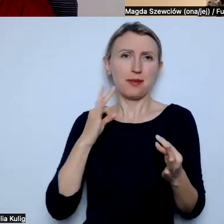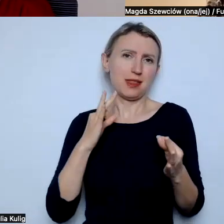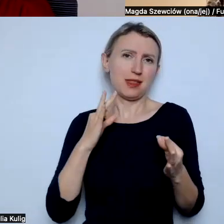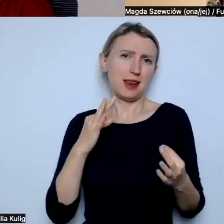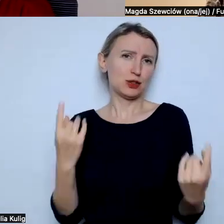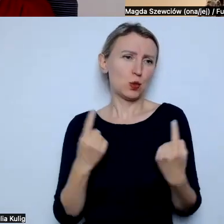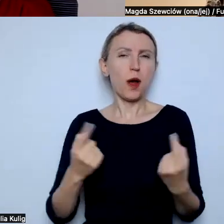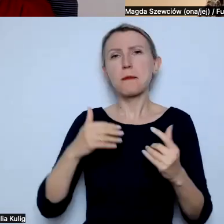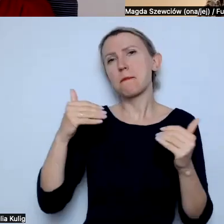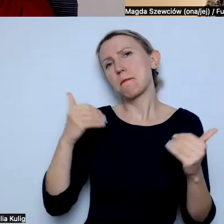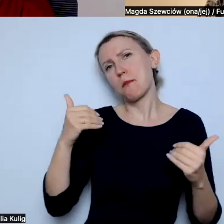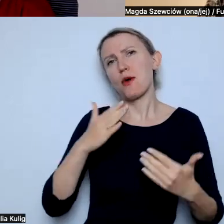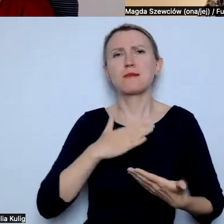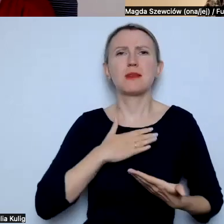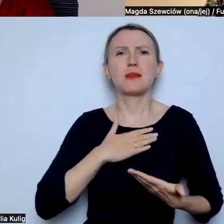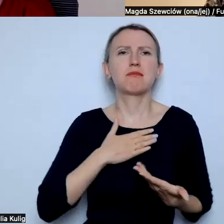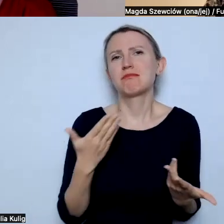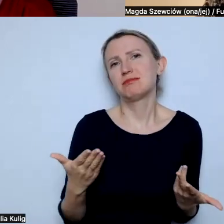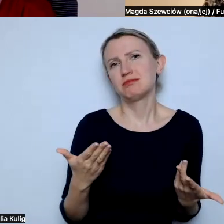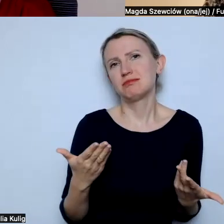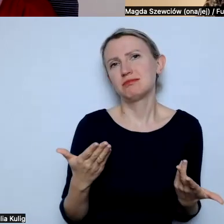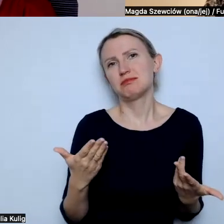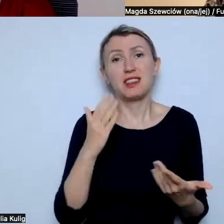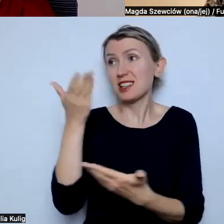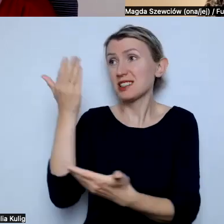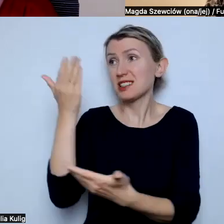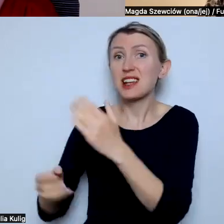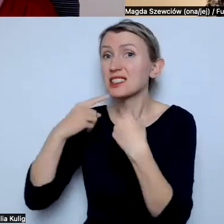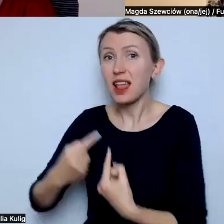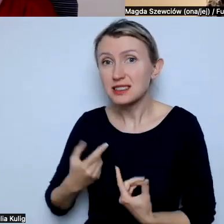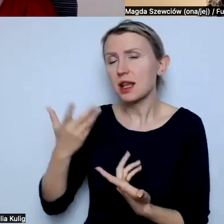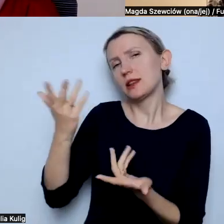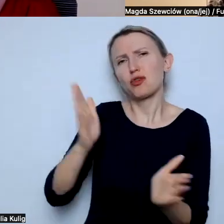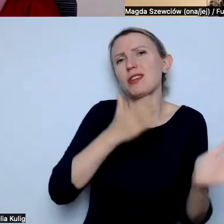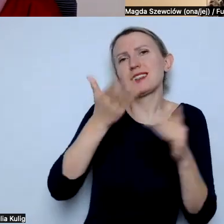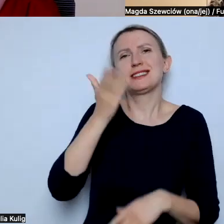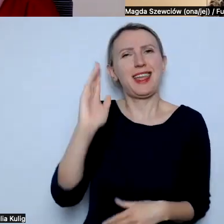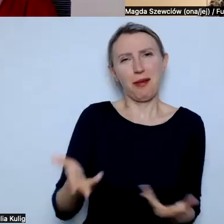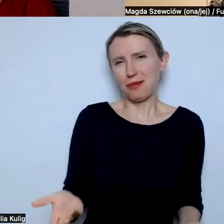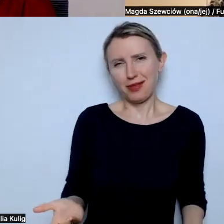że akurat mam, jak stracę zlecenie, to będzie następne. Więc